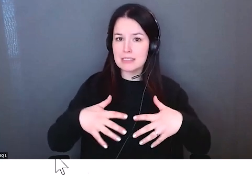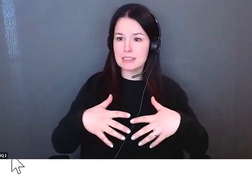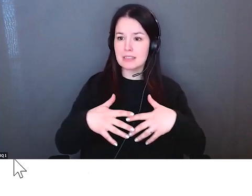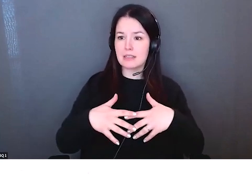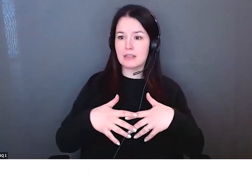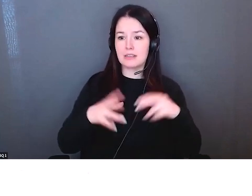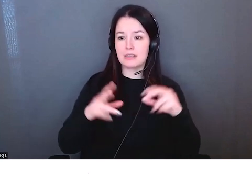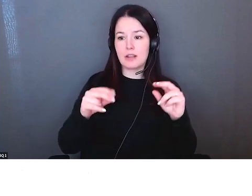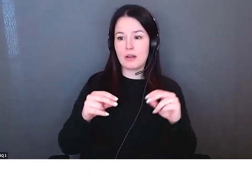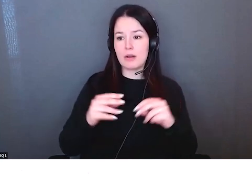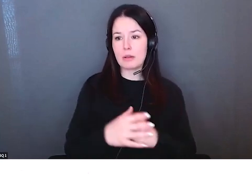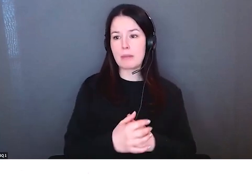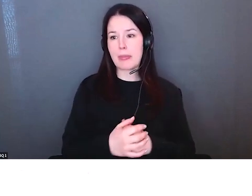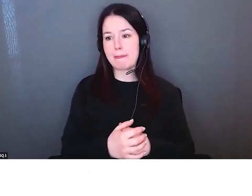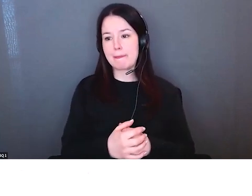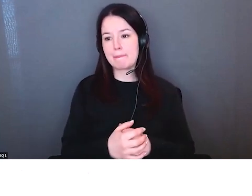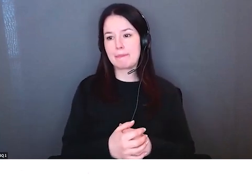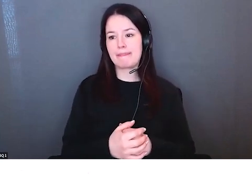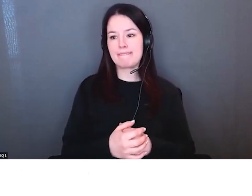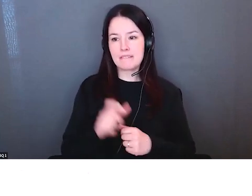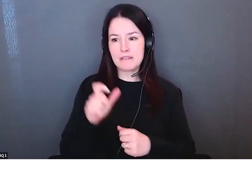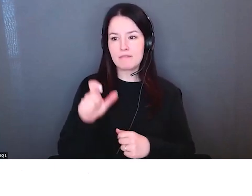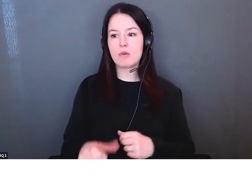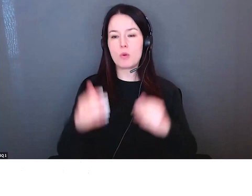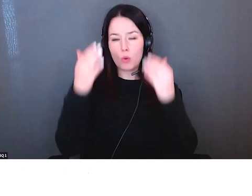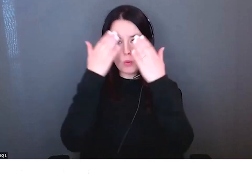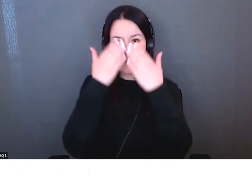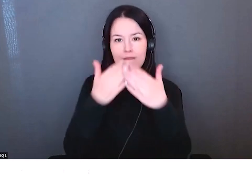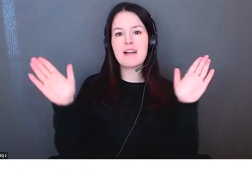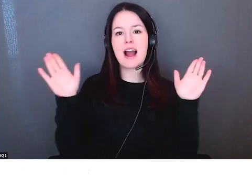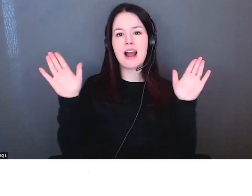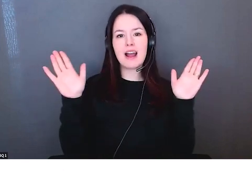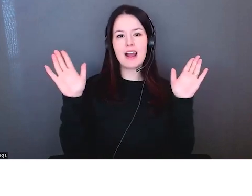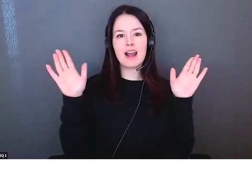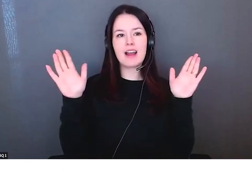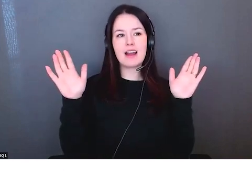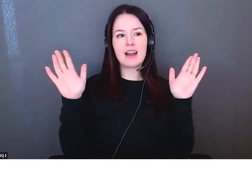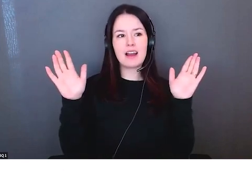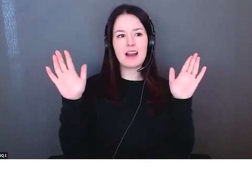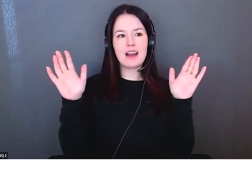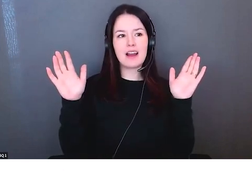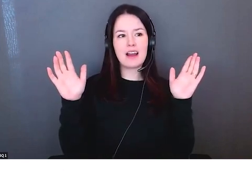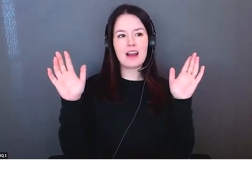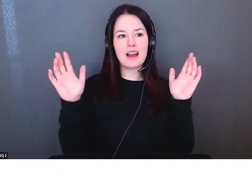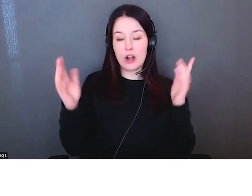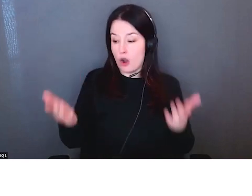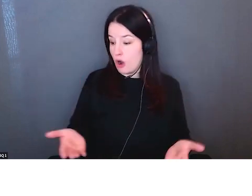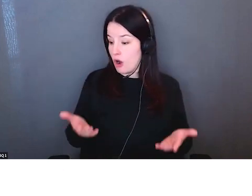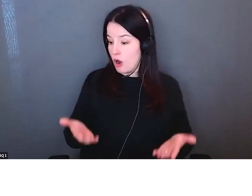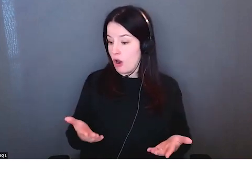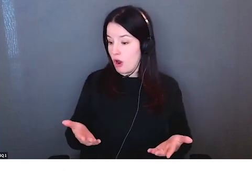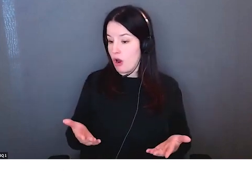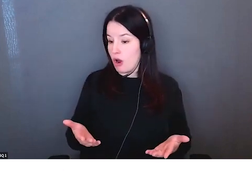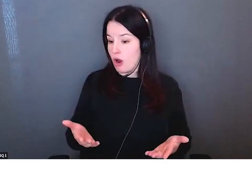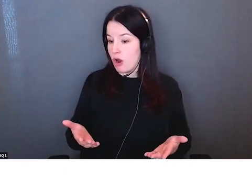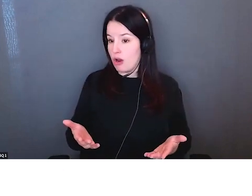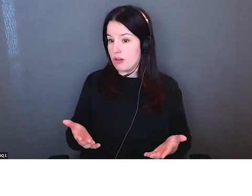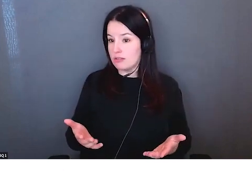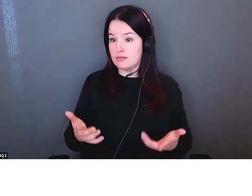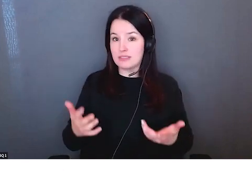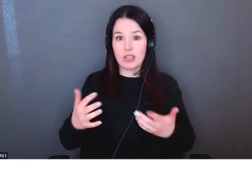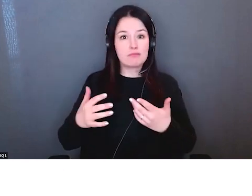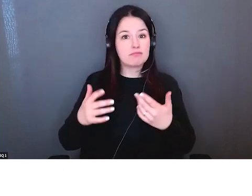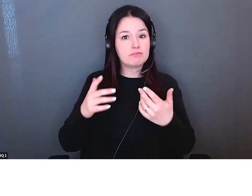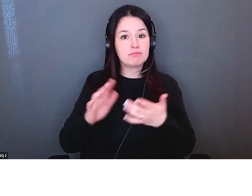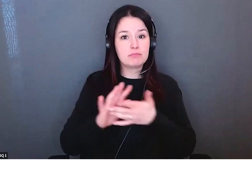action transformatrice anti-oppressive ok la dernière question qu'on vient de voir comment vous sentez-vous ce serait très commun à ce moment